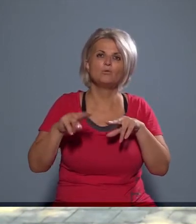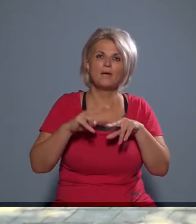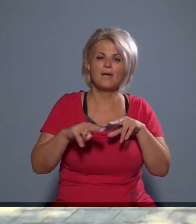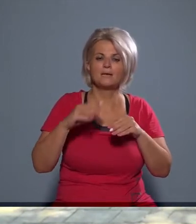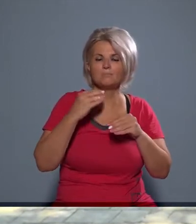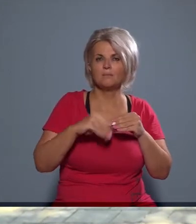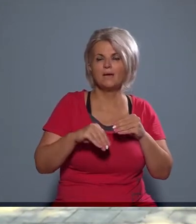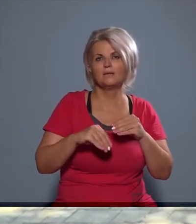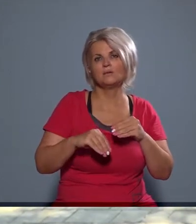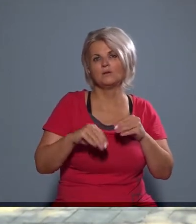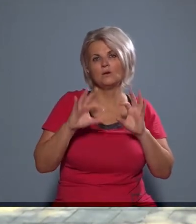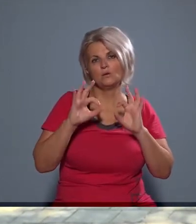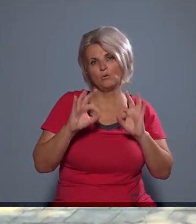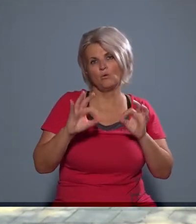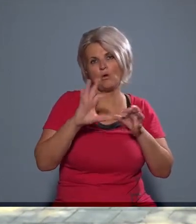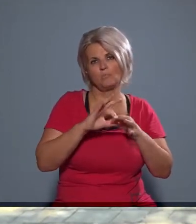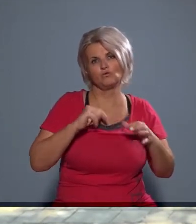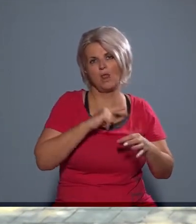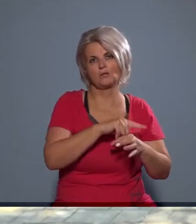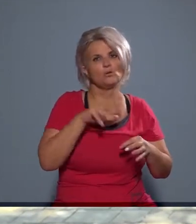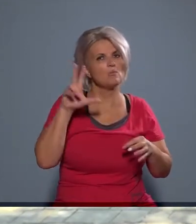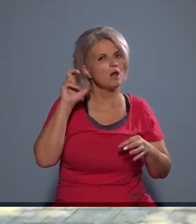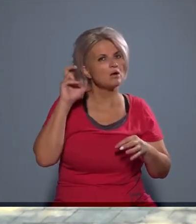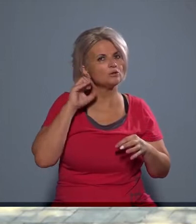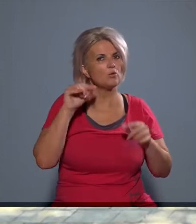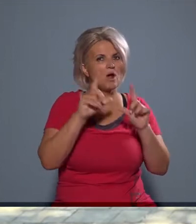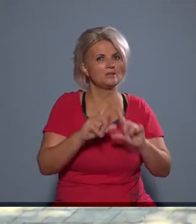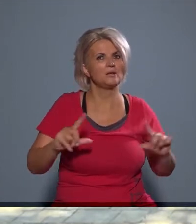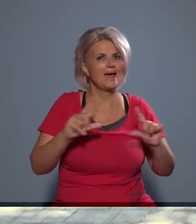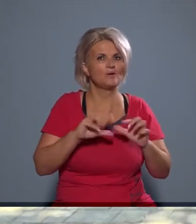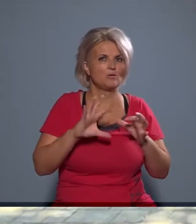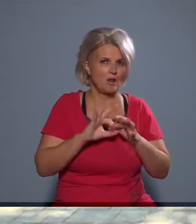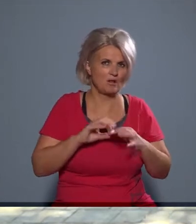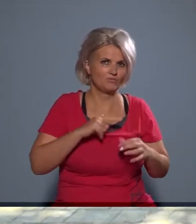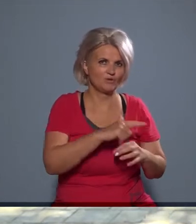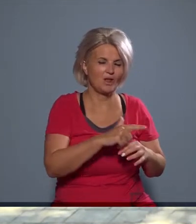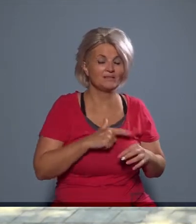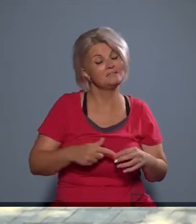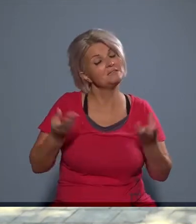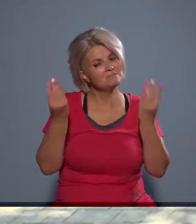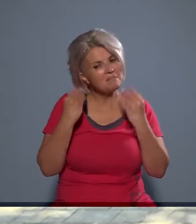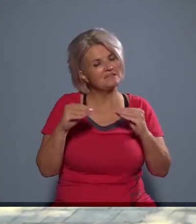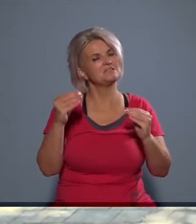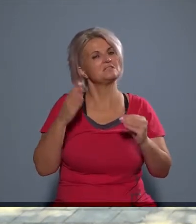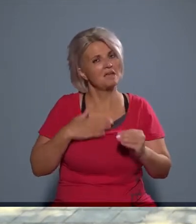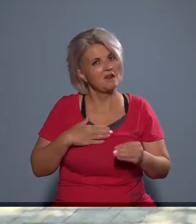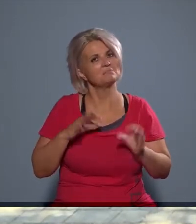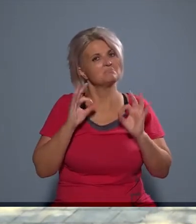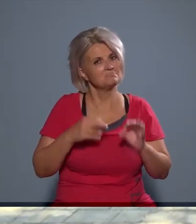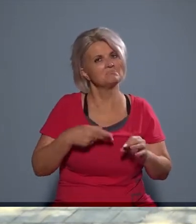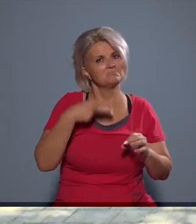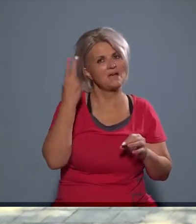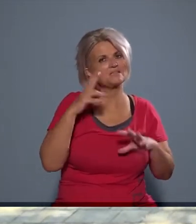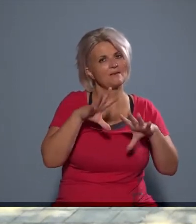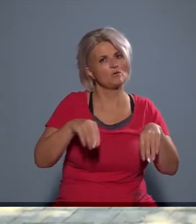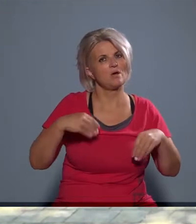a hallgatókkal magamat és a tanárokkal is, tehát hogy ő nagyon örülne. És ez egy nagyon megtisztelő lehetőségnek fogtam